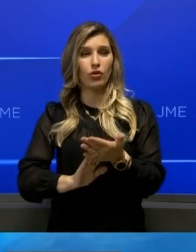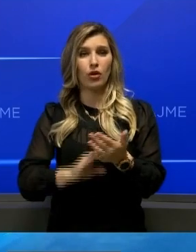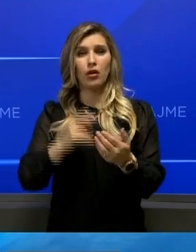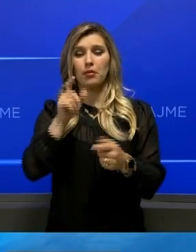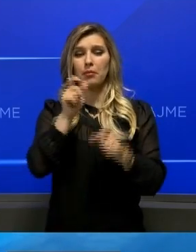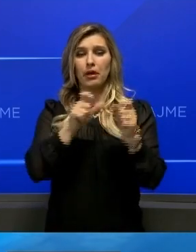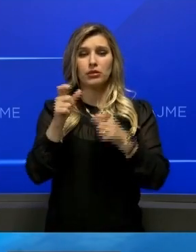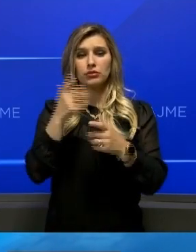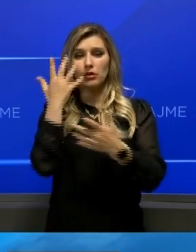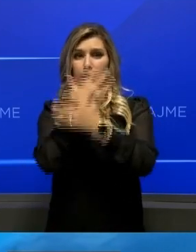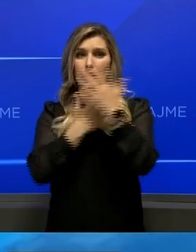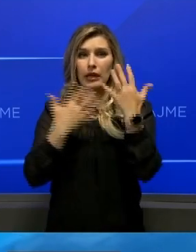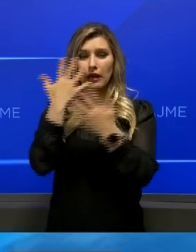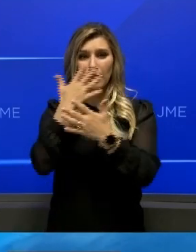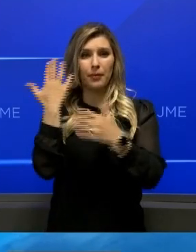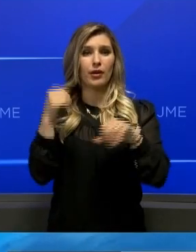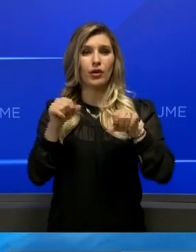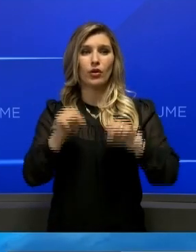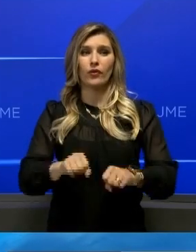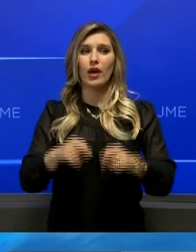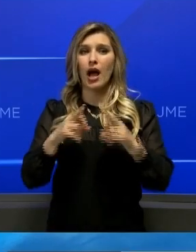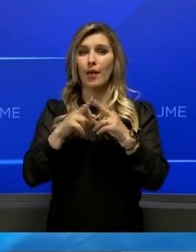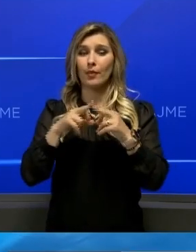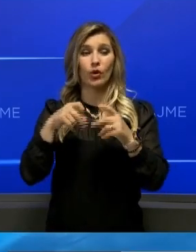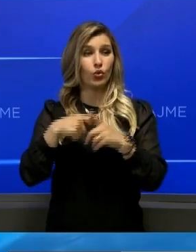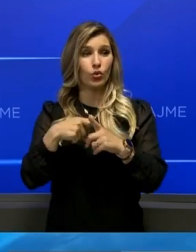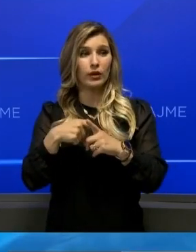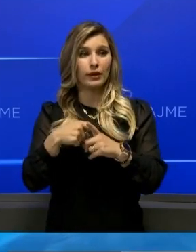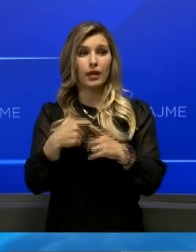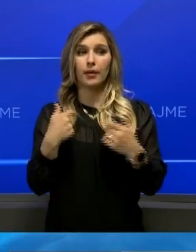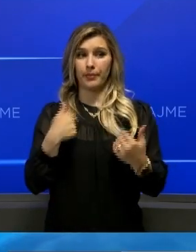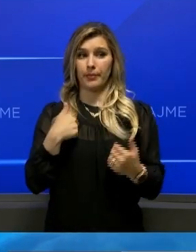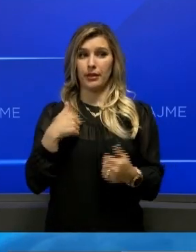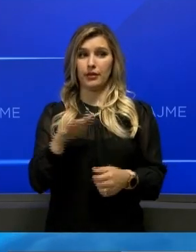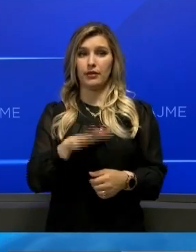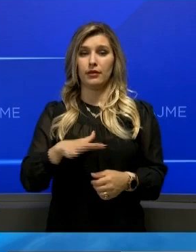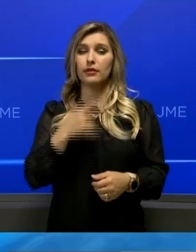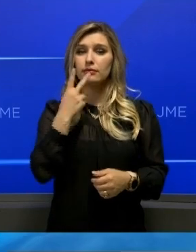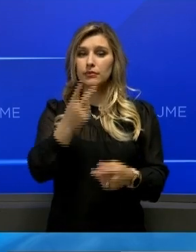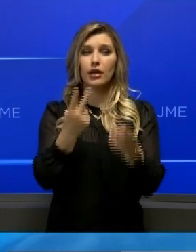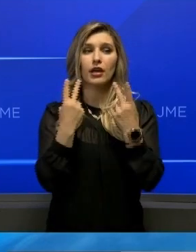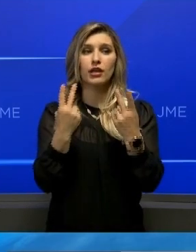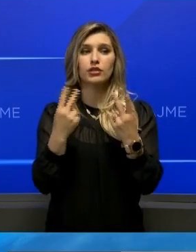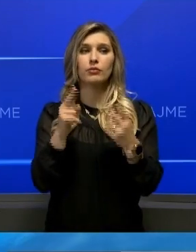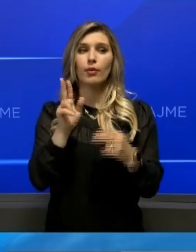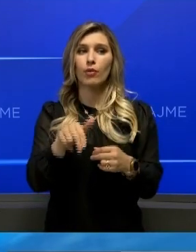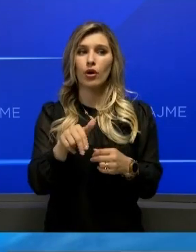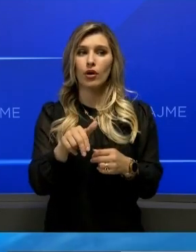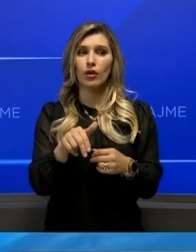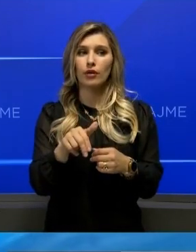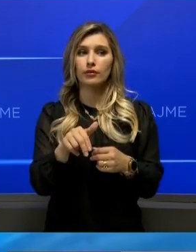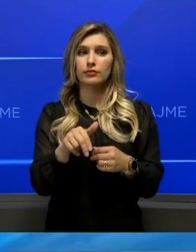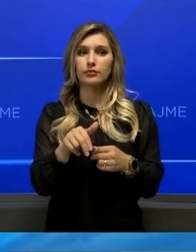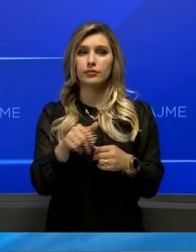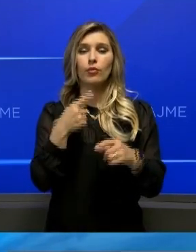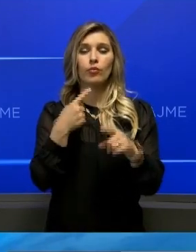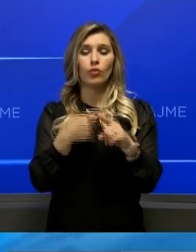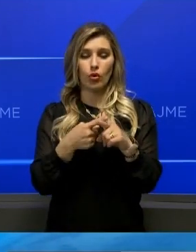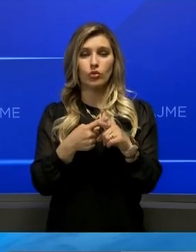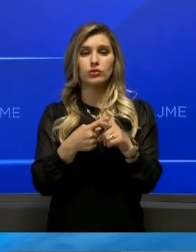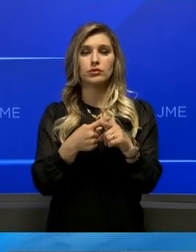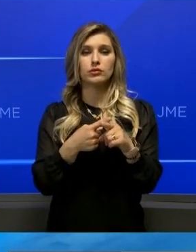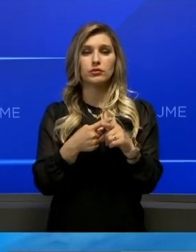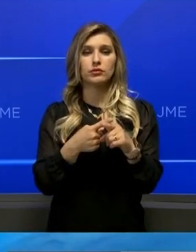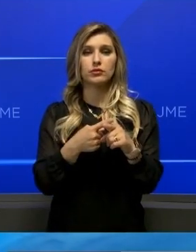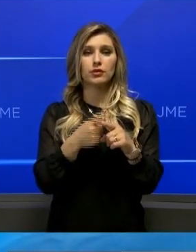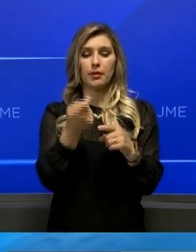panjohura për qeverin kurtin e, ne si opozit, treguam i rëkuptimin e nevojshëm dhe mbështetëm edhe pak ato masa në